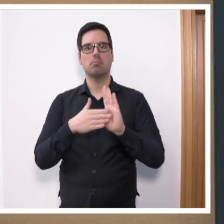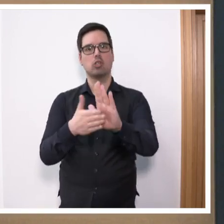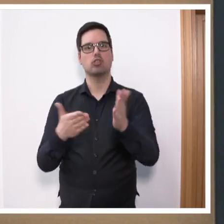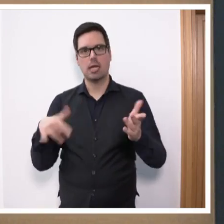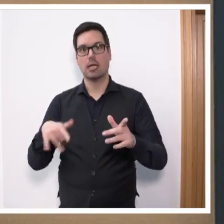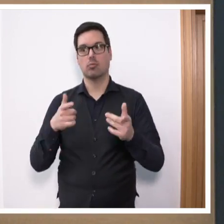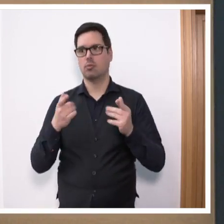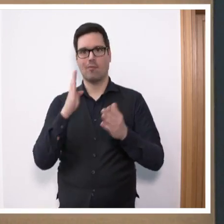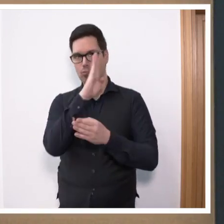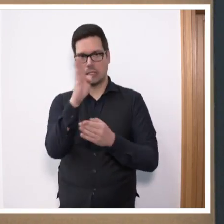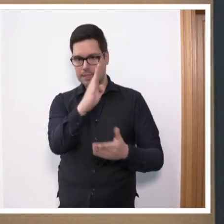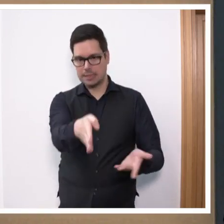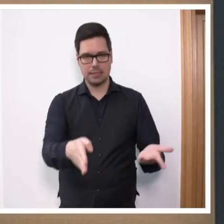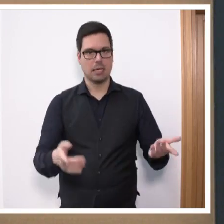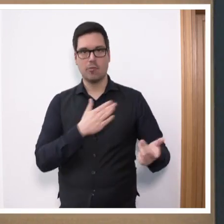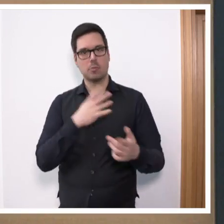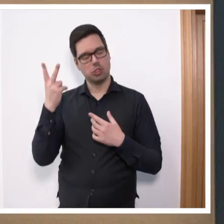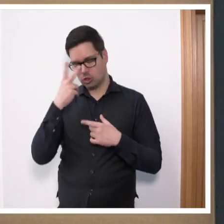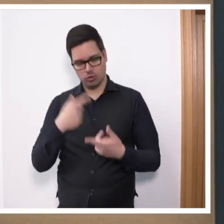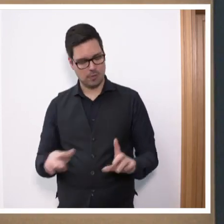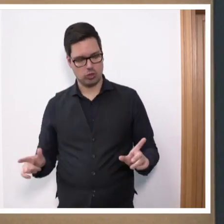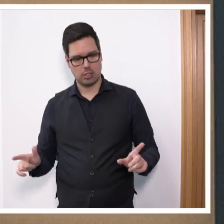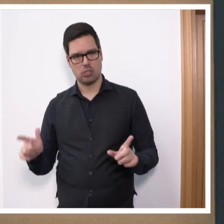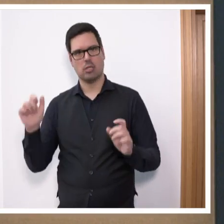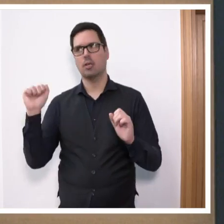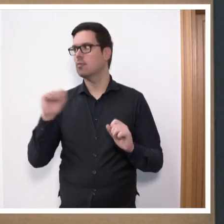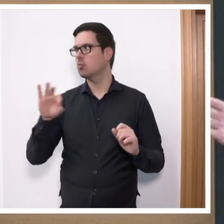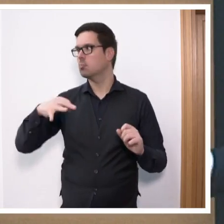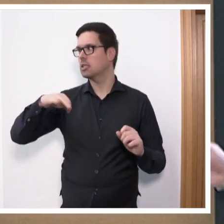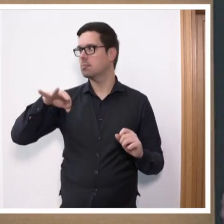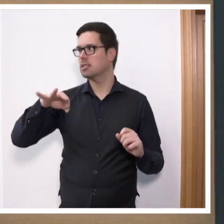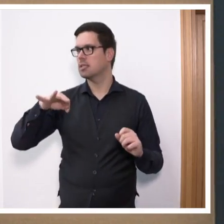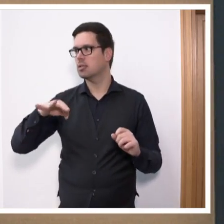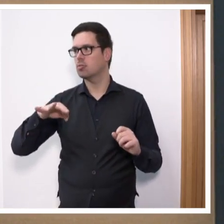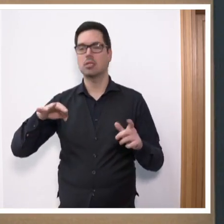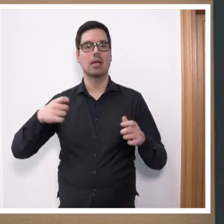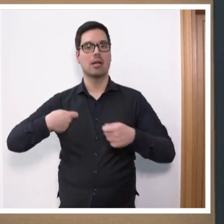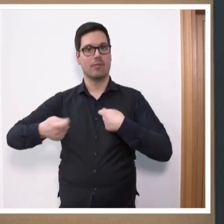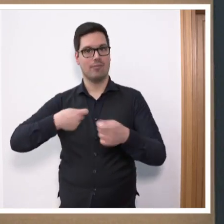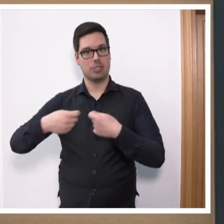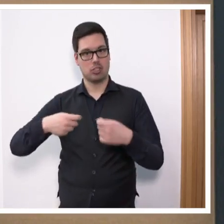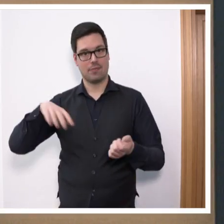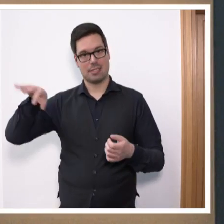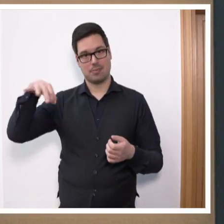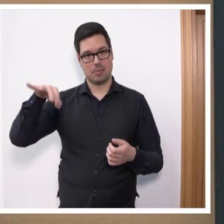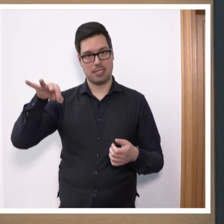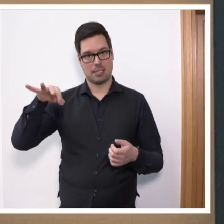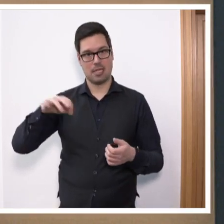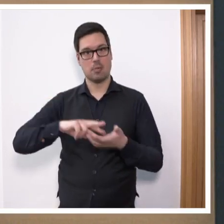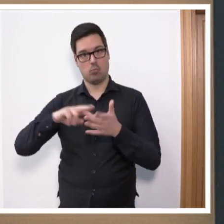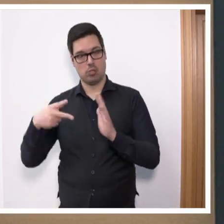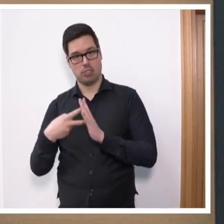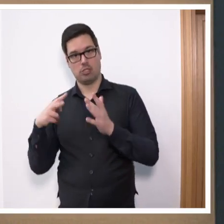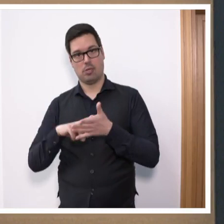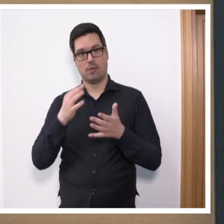unklar ist. Aber für mich unverständlich, warum die Ministerpräsidentin und der Wirtschaftsminister in einer zentralen wirtschaftspolitischen